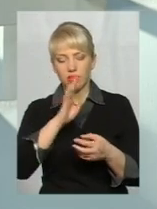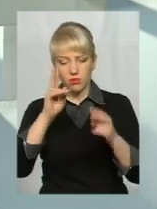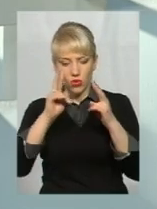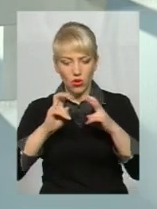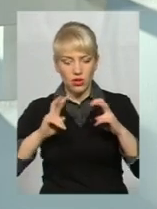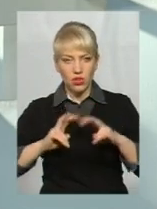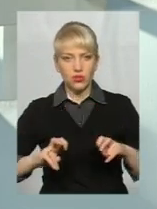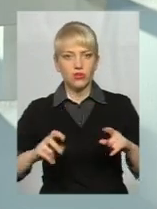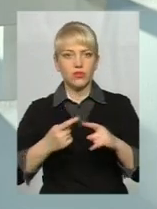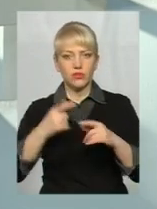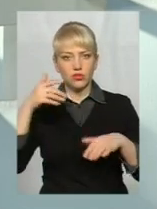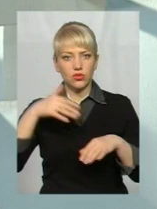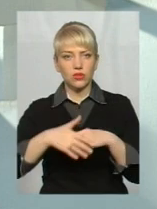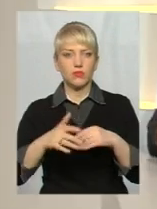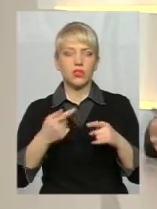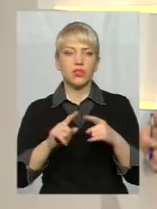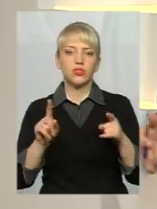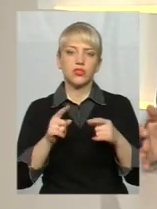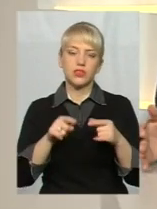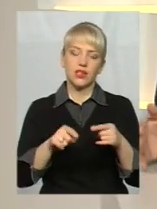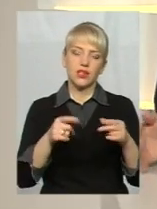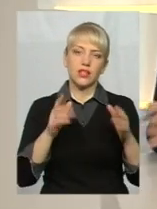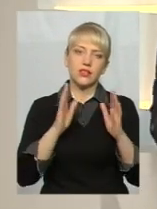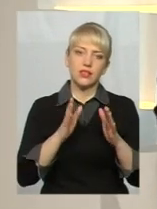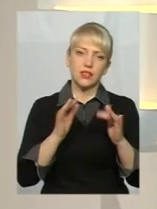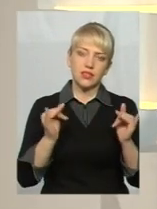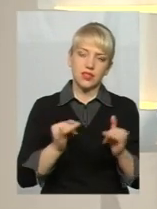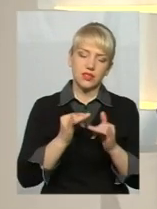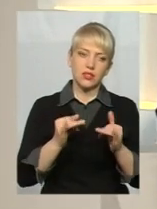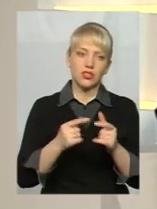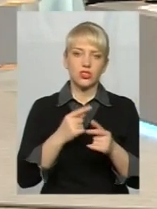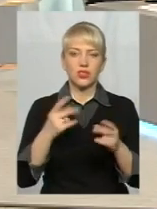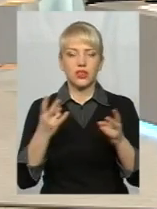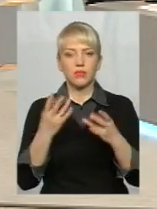розуміли, що це тільки зацікавило, чи це вже потрібно якісь кроки вживати.